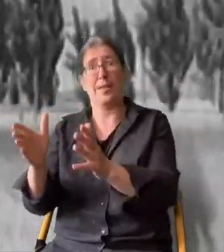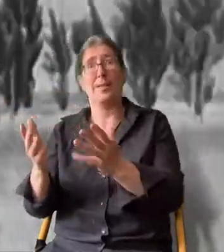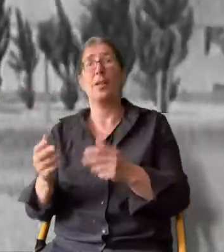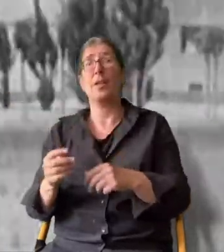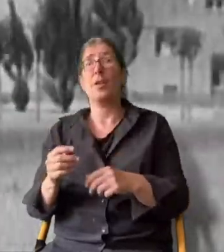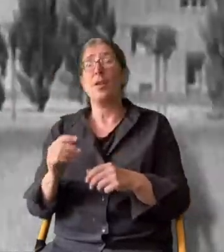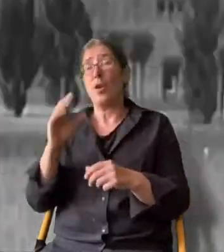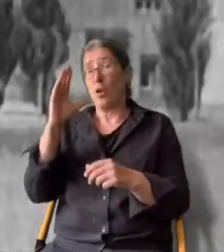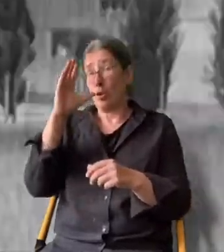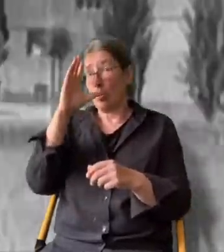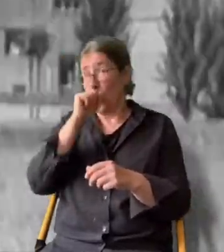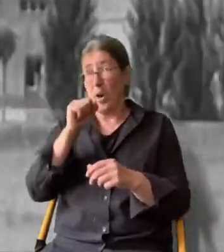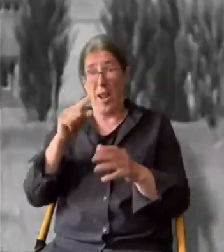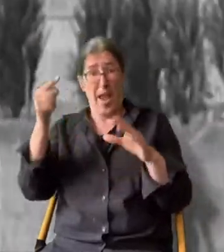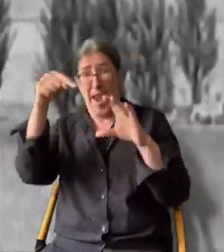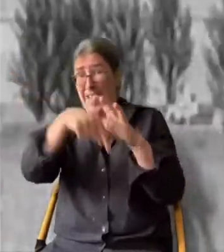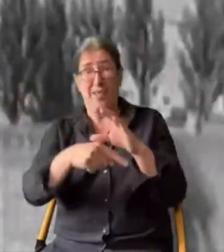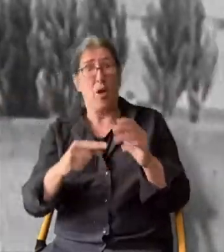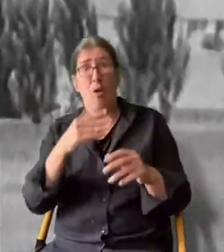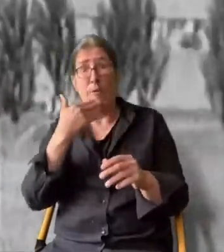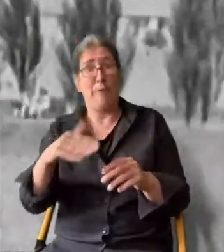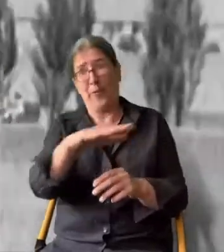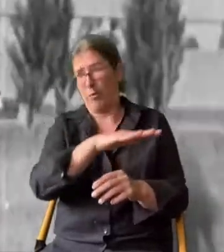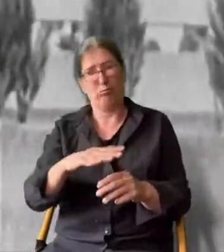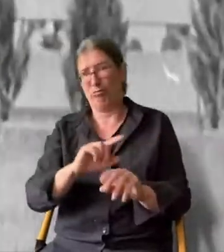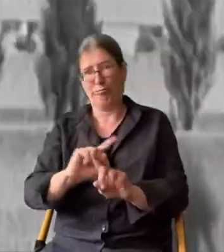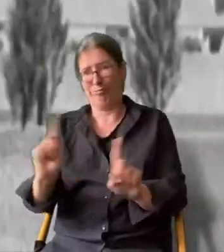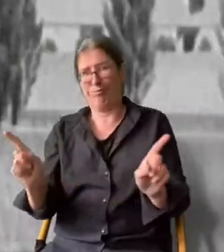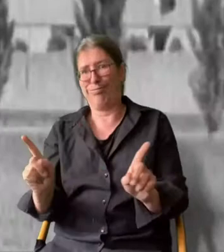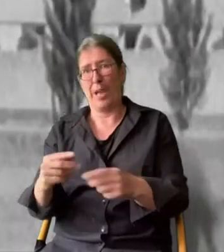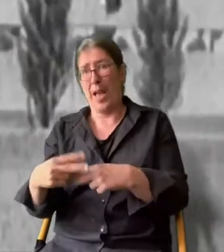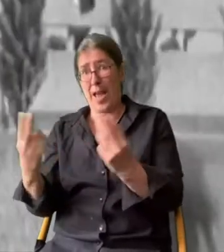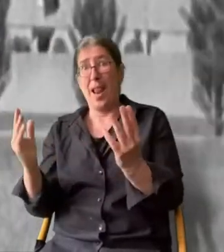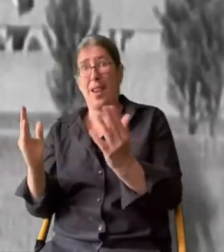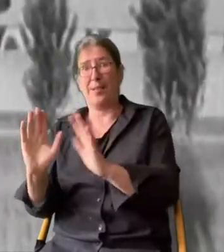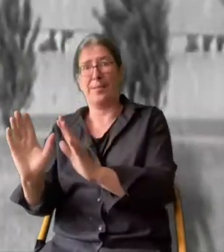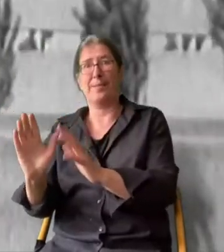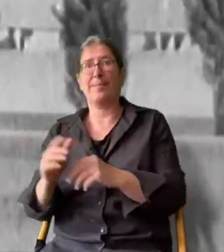entstehen. Dunkle Hinterhöfe gehören hier der Vergangenheit an.